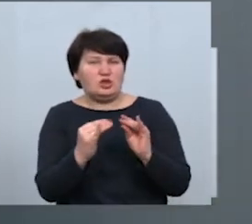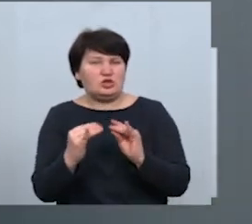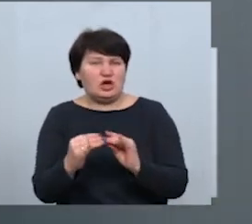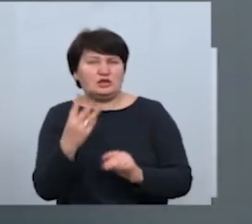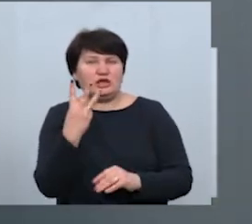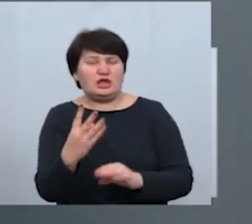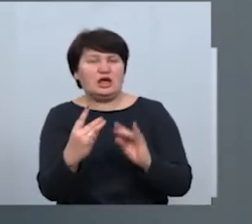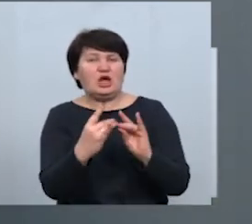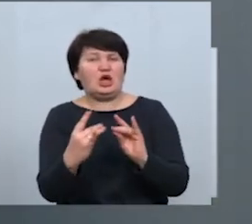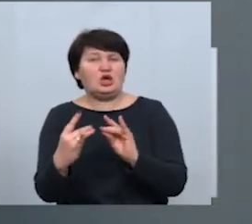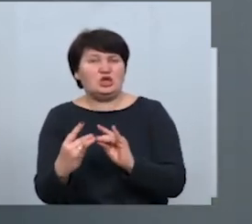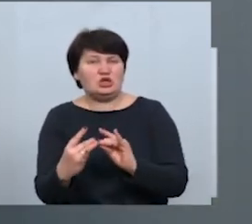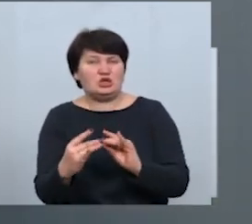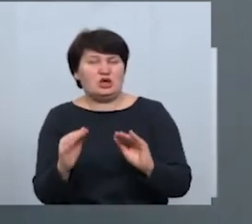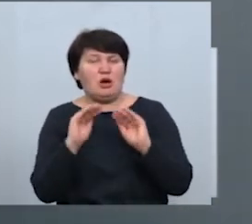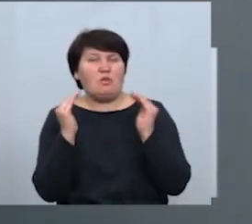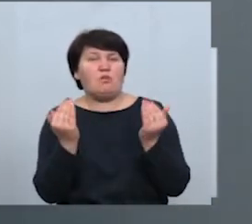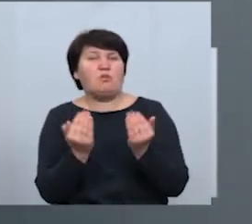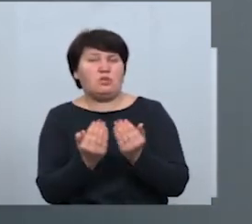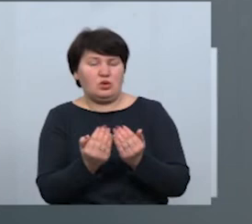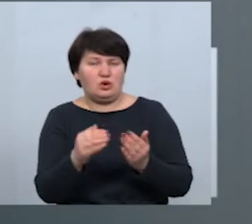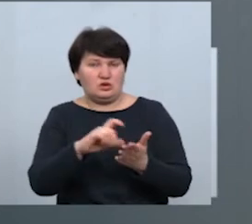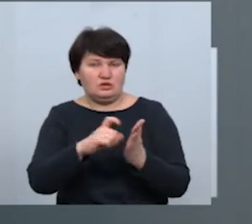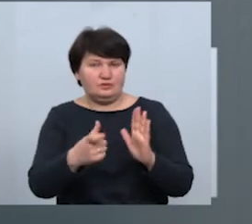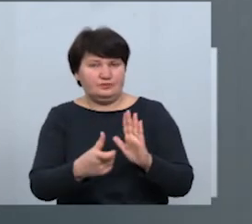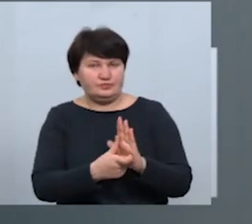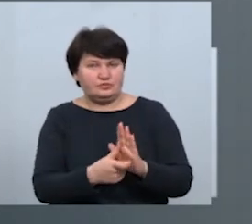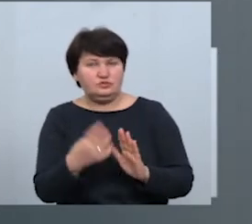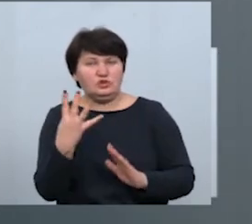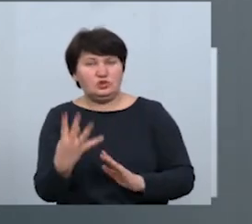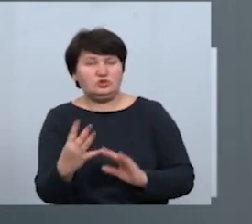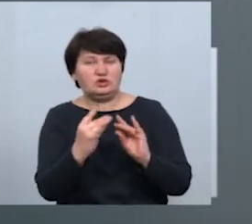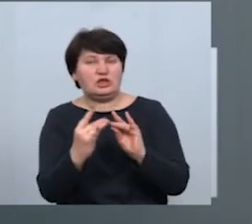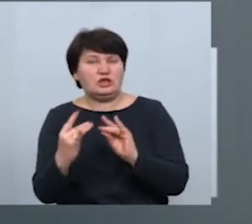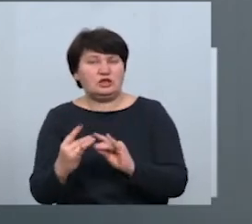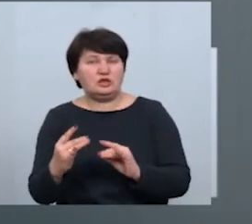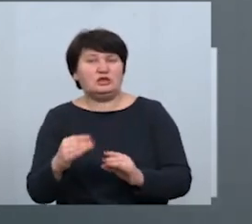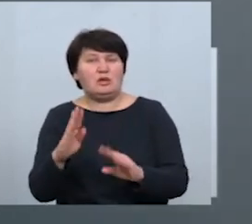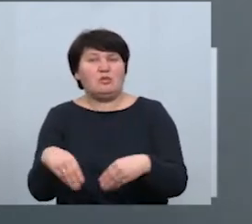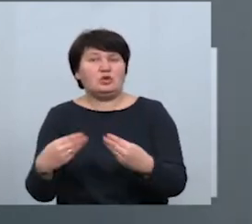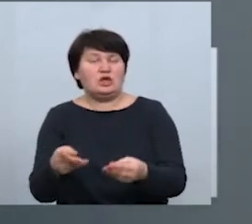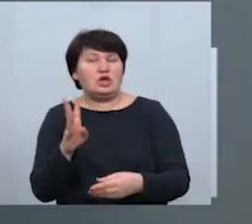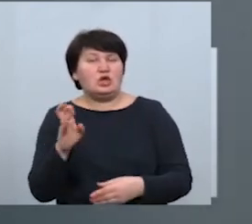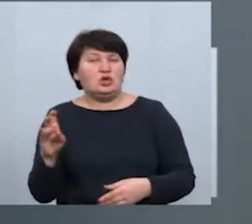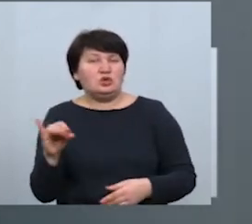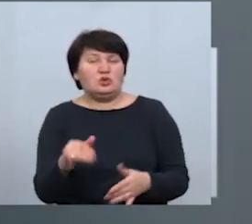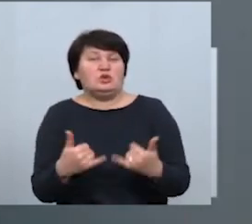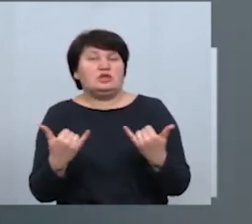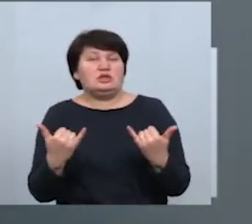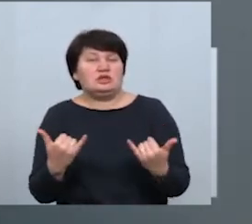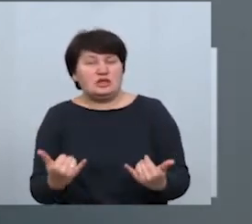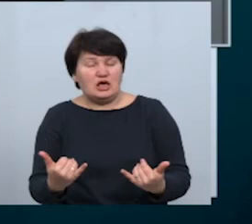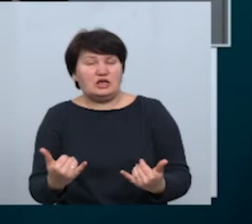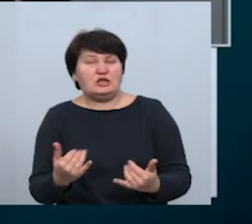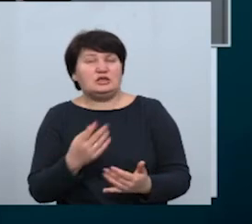ліжка в блок інтенсивної терапії, палата на чотири ліжка, де є централізована подача кисню. І зараз, зважаючи на